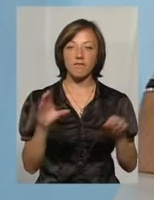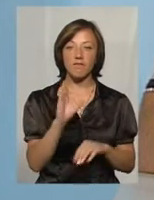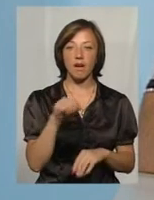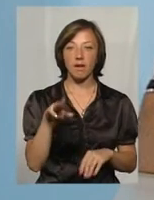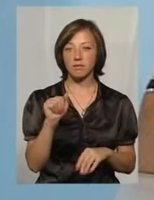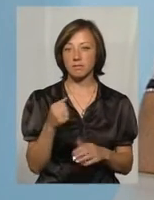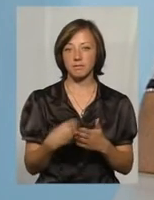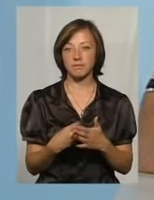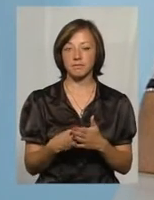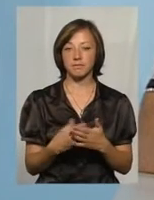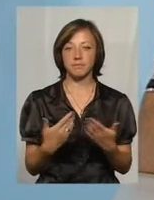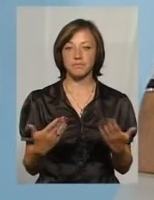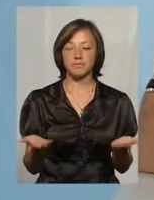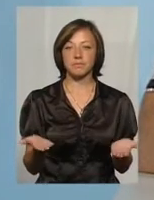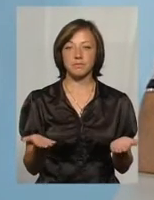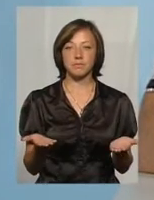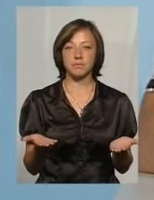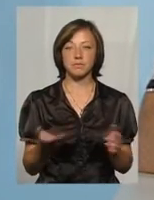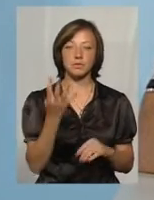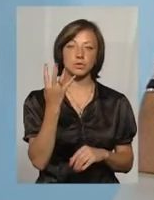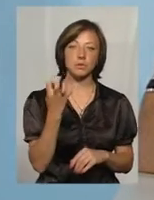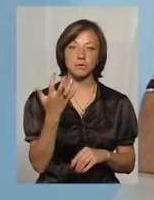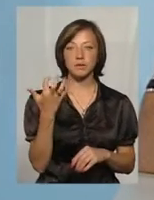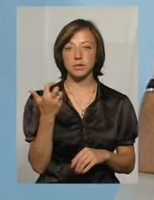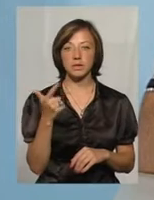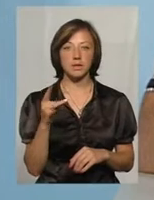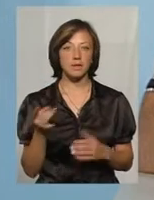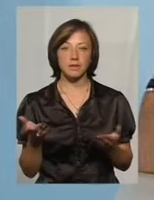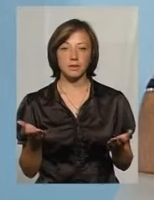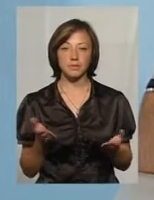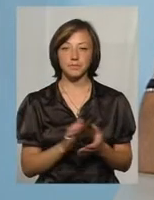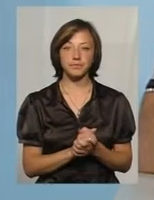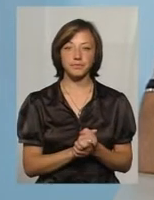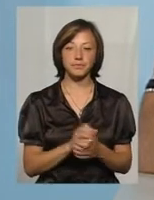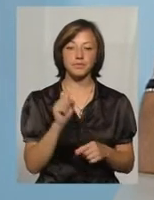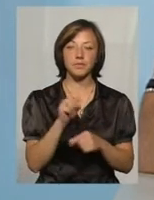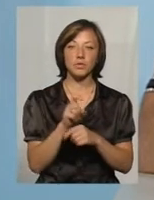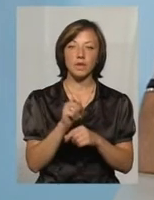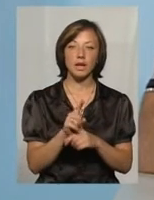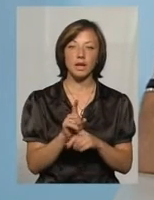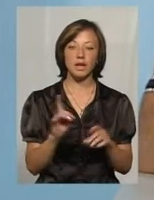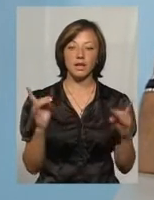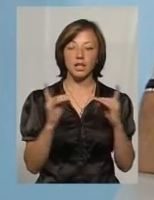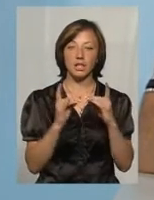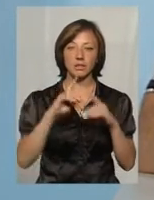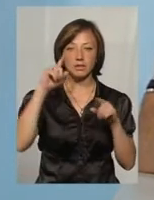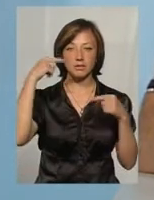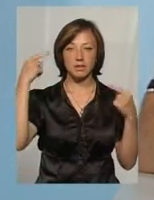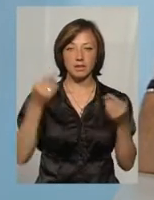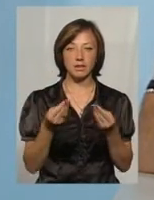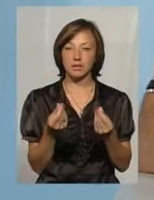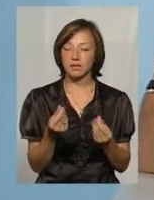який коштує 400-500 гривень. Функціональна ліжка той ж має захмарні ціни